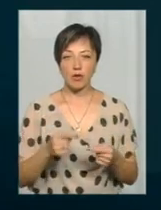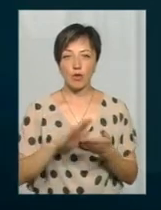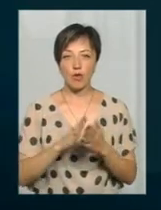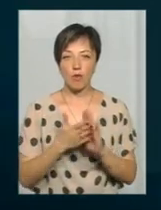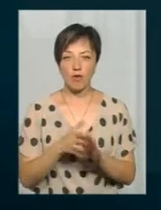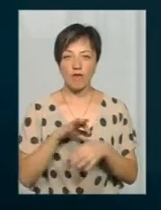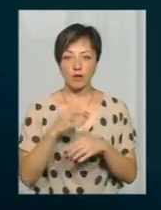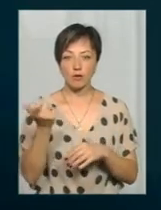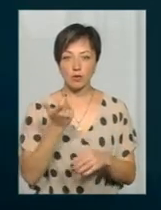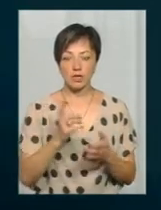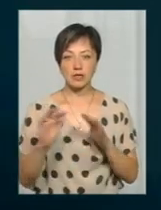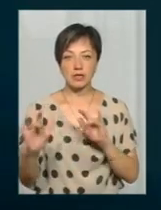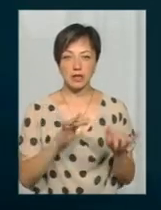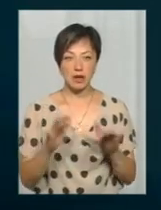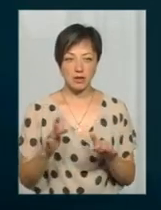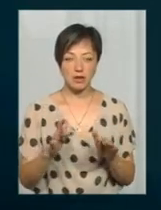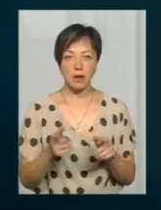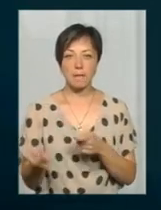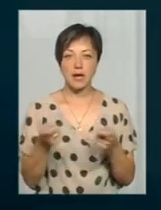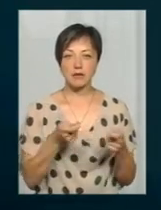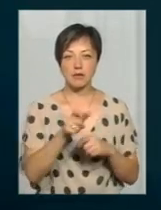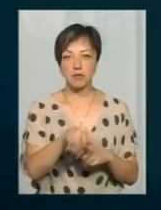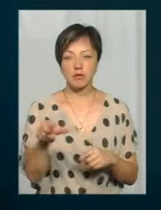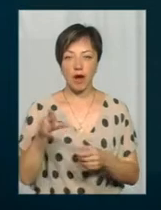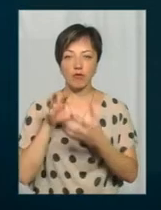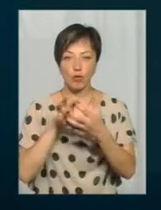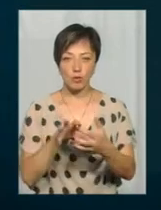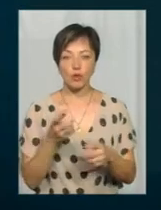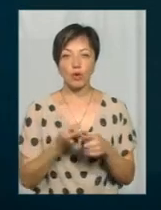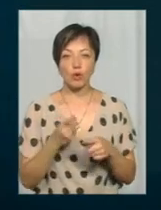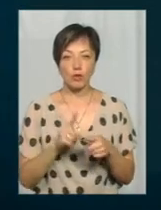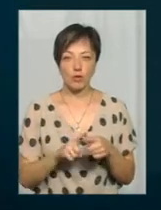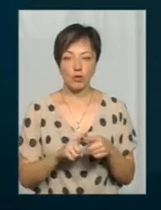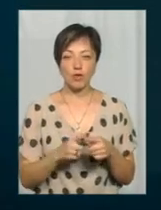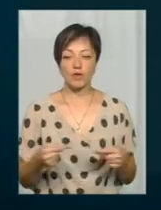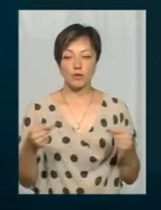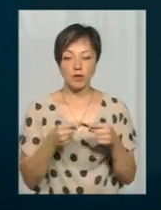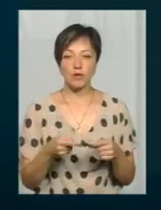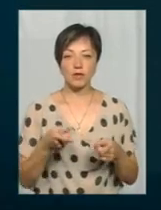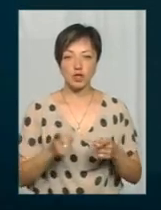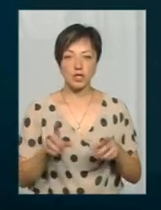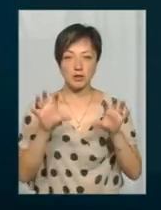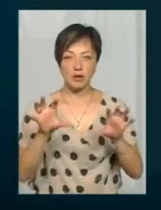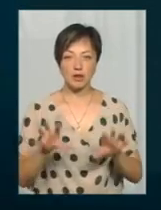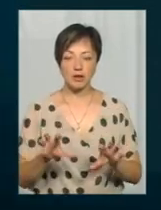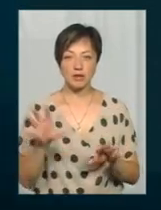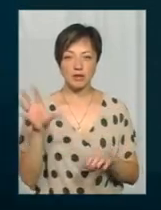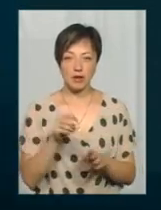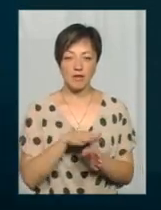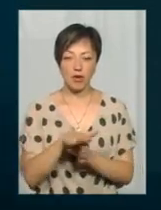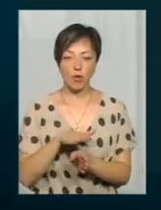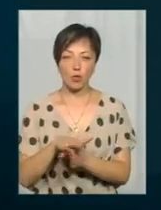в господарську діяльності, тобто перевезення пасажирів автобусами. Тому, відповідно чинне законодавство, все ми виконуємо.